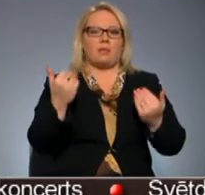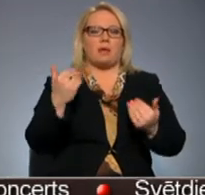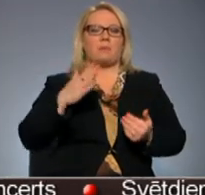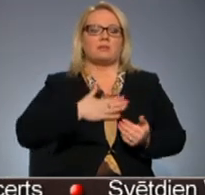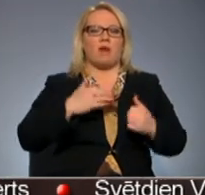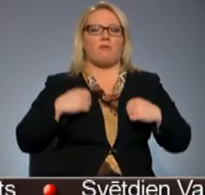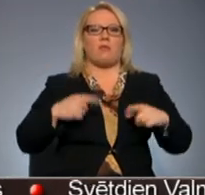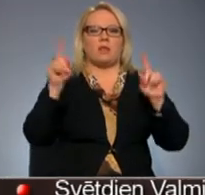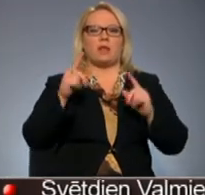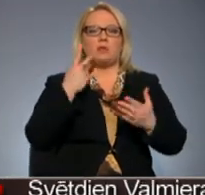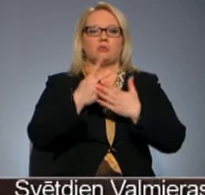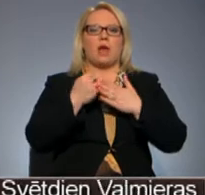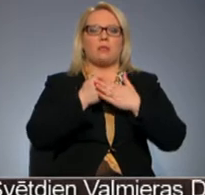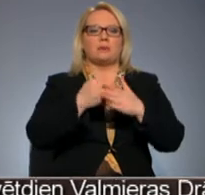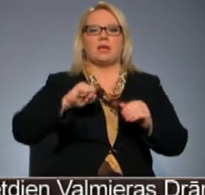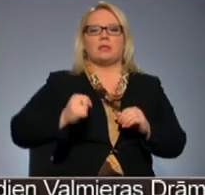Paldies!